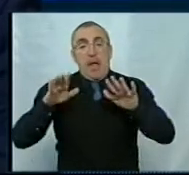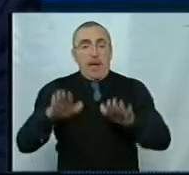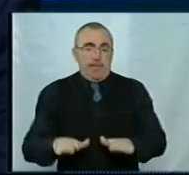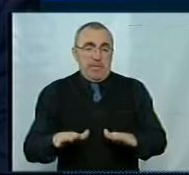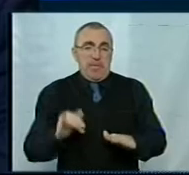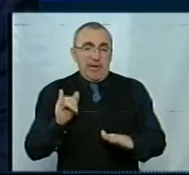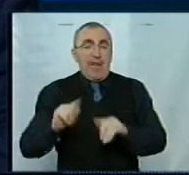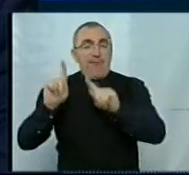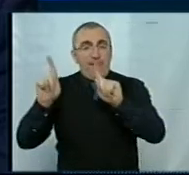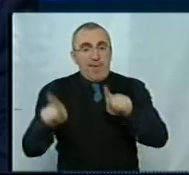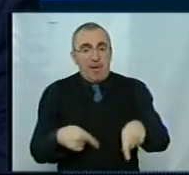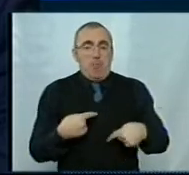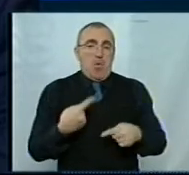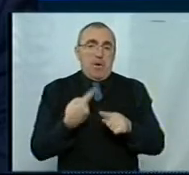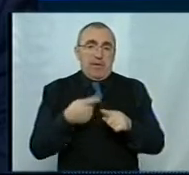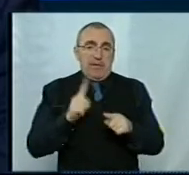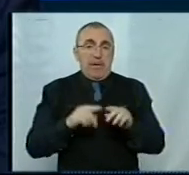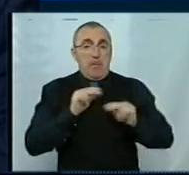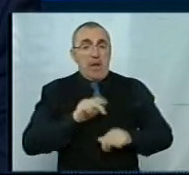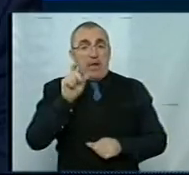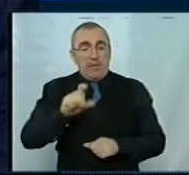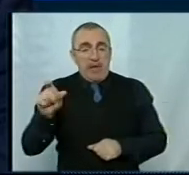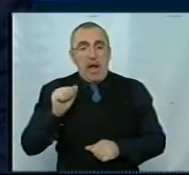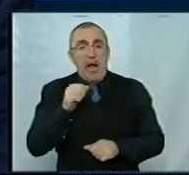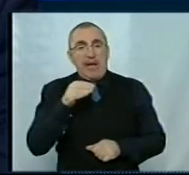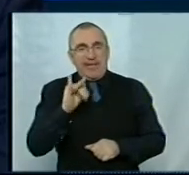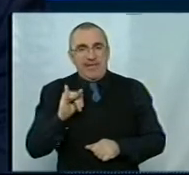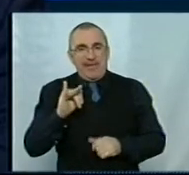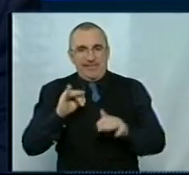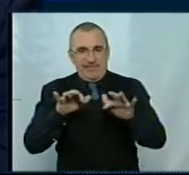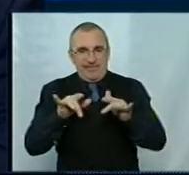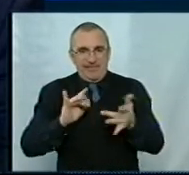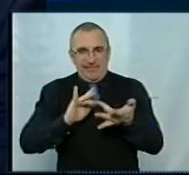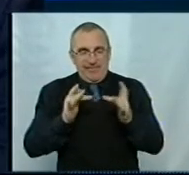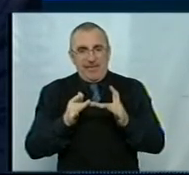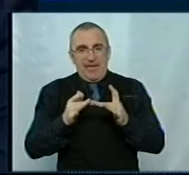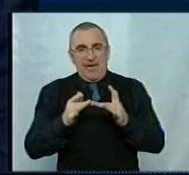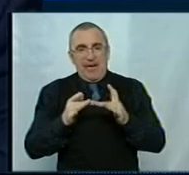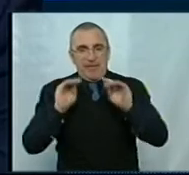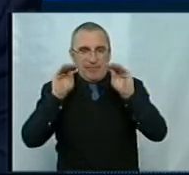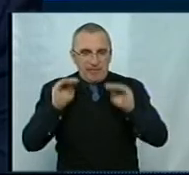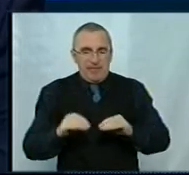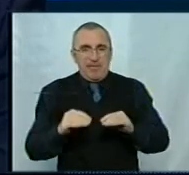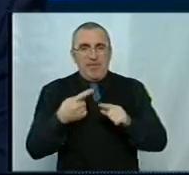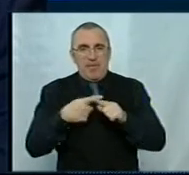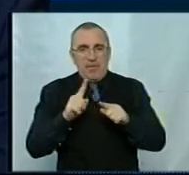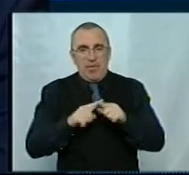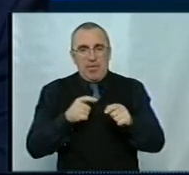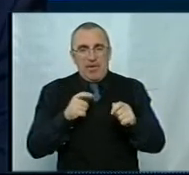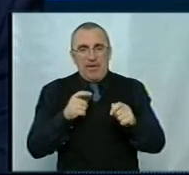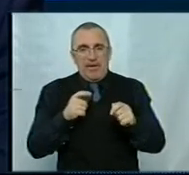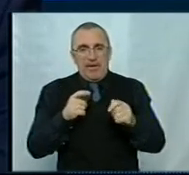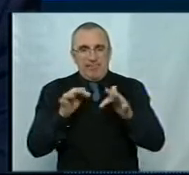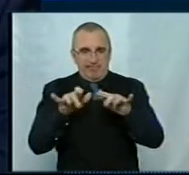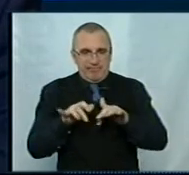вимоги самих цих працівників IT-технологій, які формують архітектуру в кожному закладі цифрову,